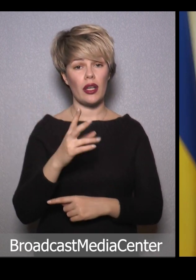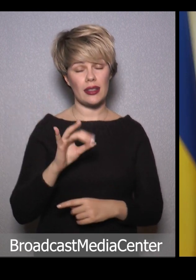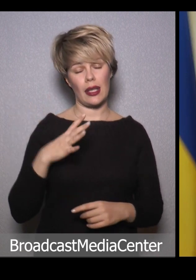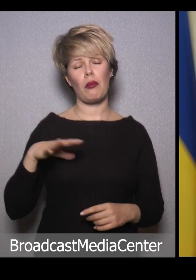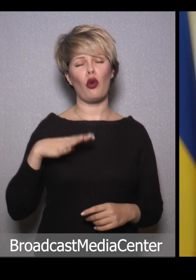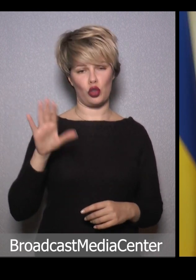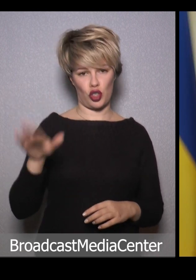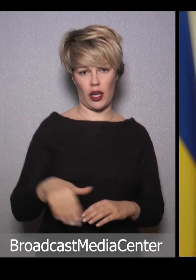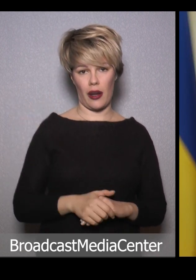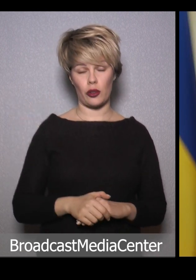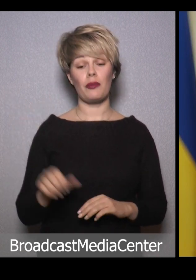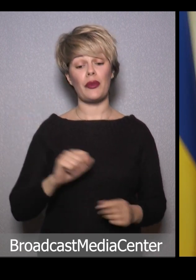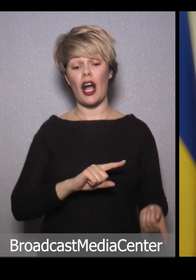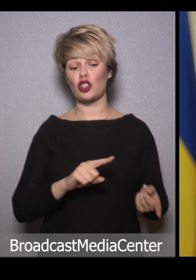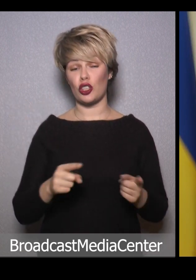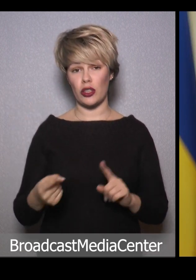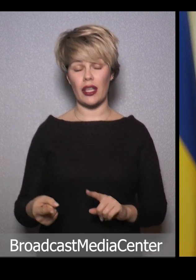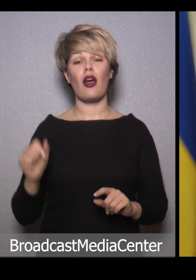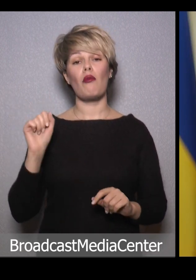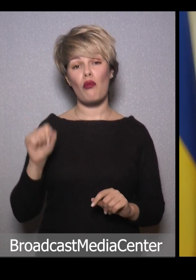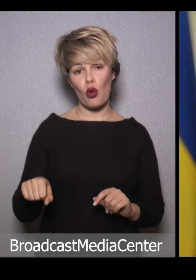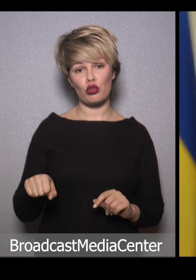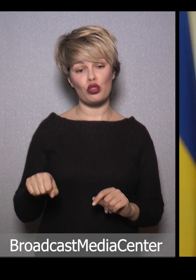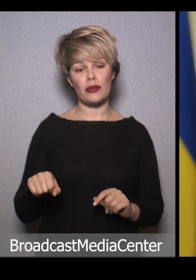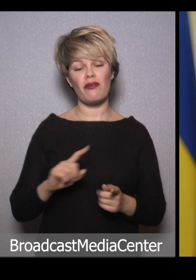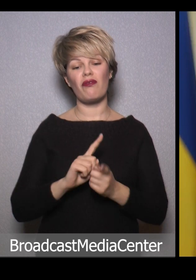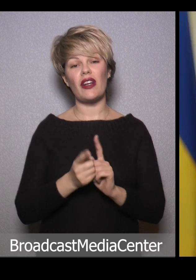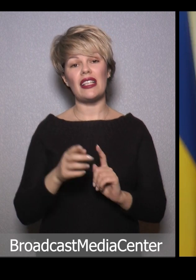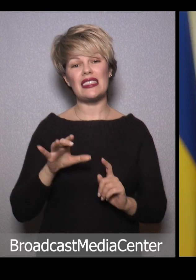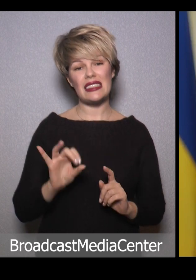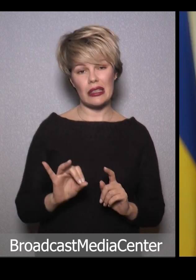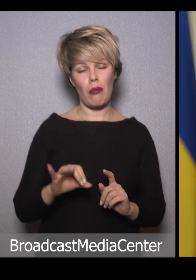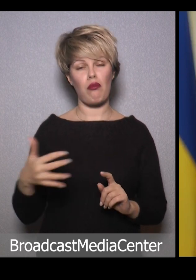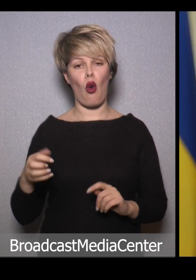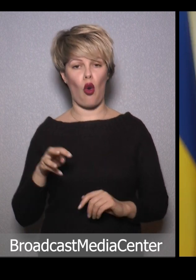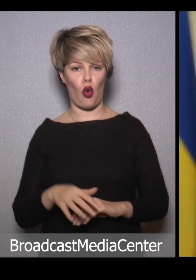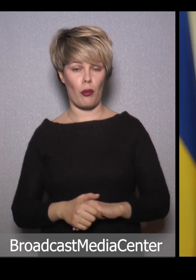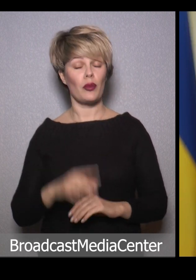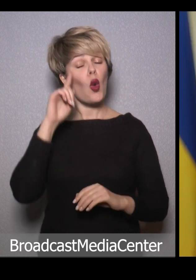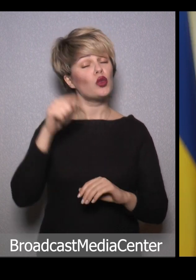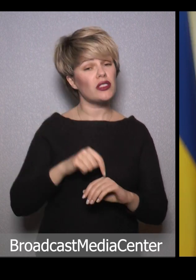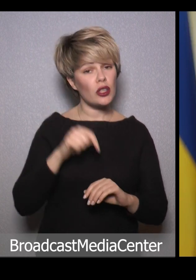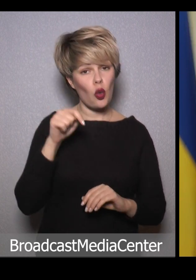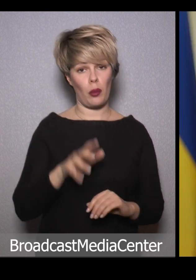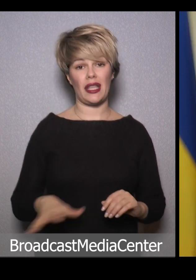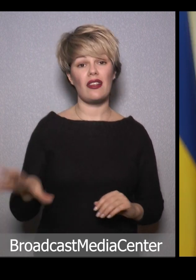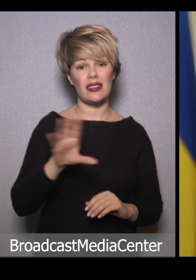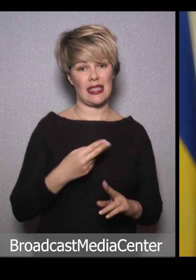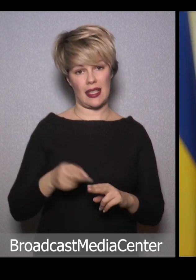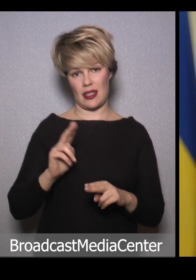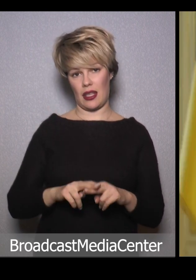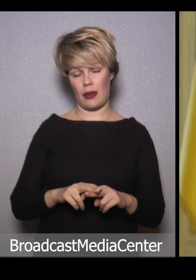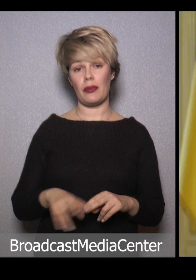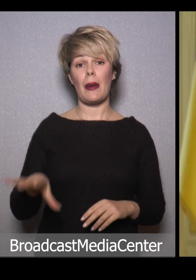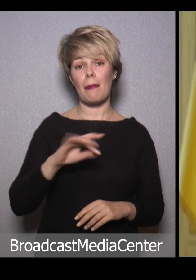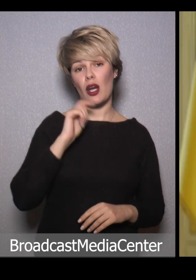почекають. А шашлыки можуть вилізти, вибачте, боком. Усвідомте все це.